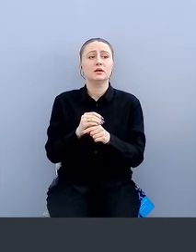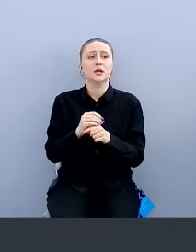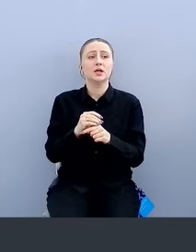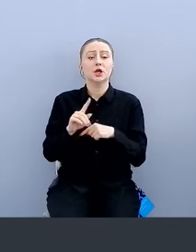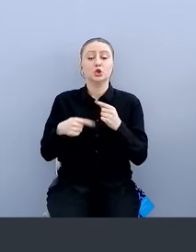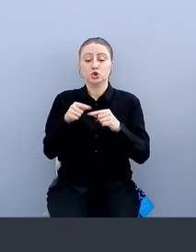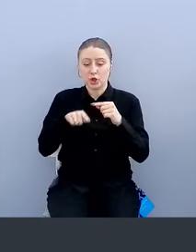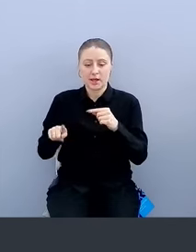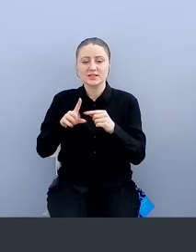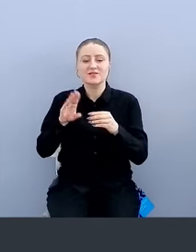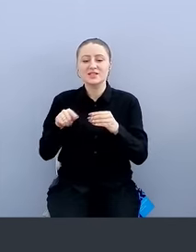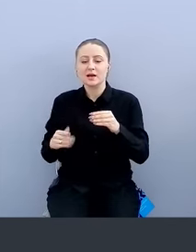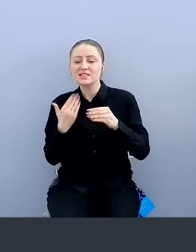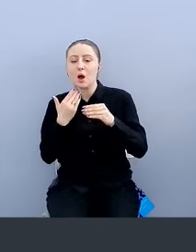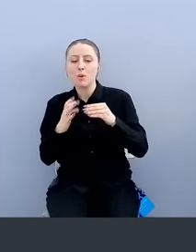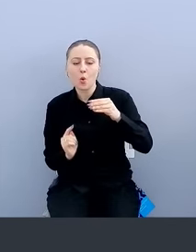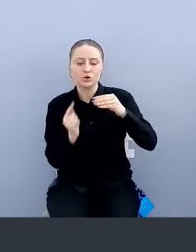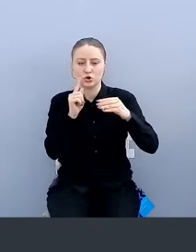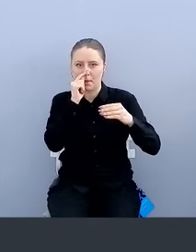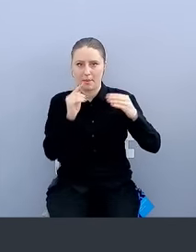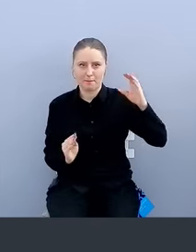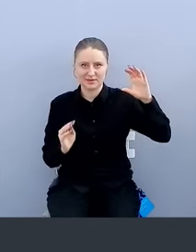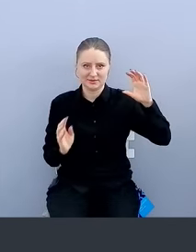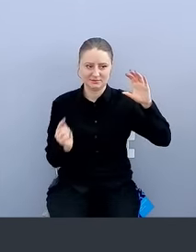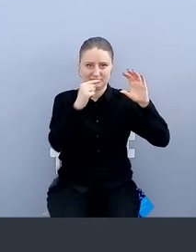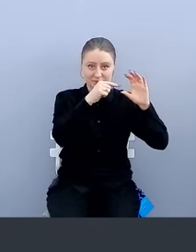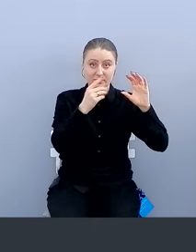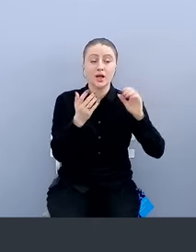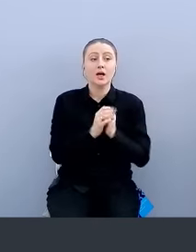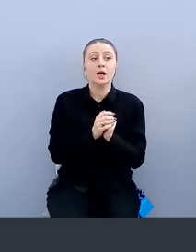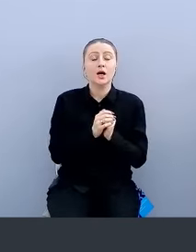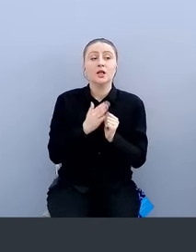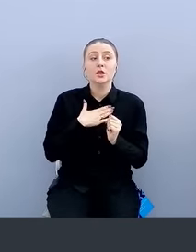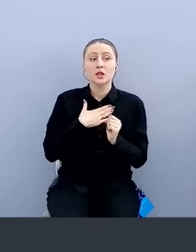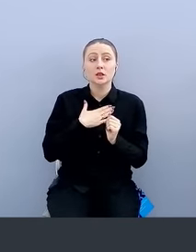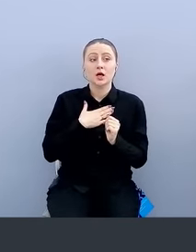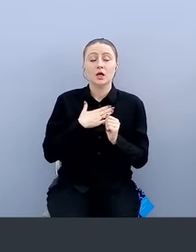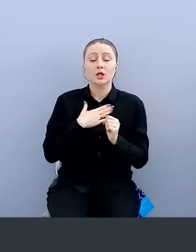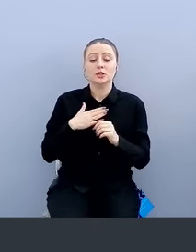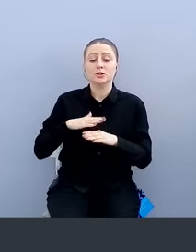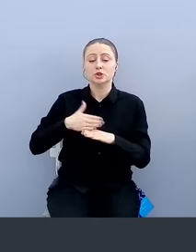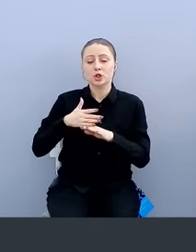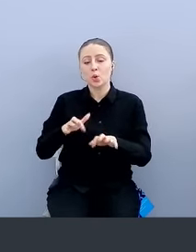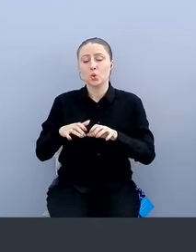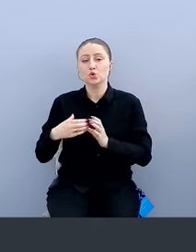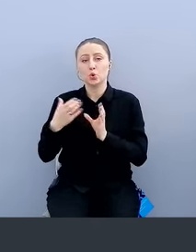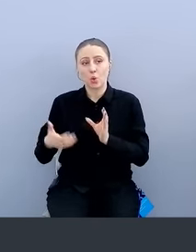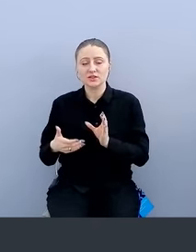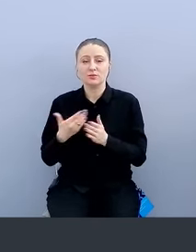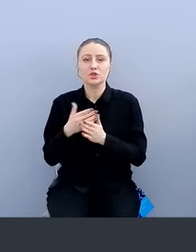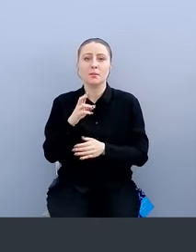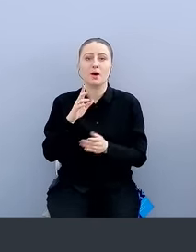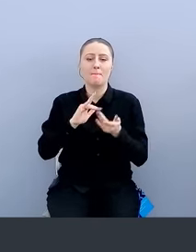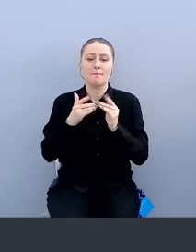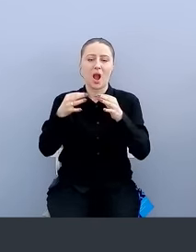через которую все запросы в админку идут. Наше устройство, ну, мы вводим в браузер